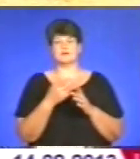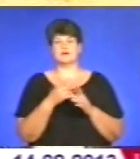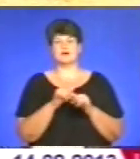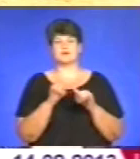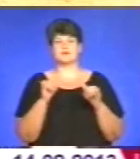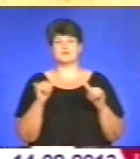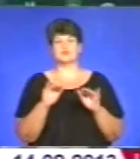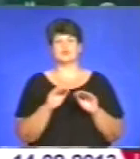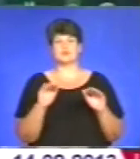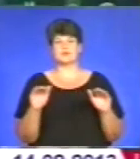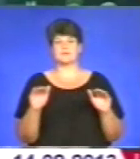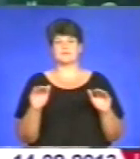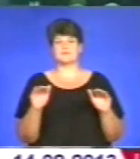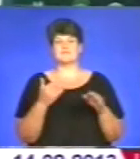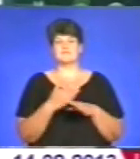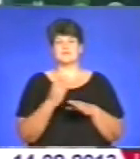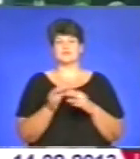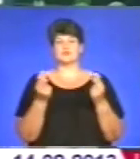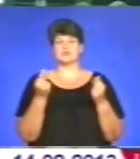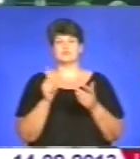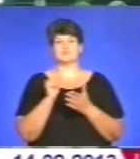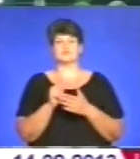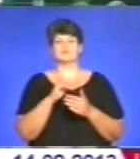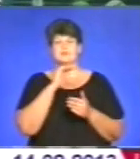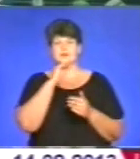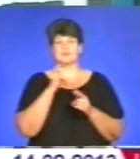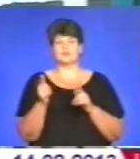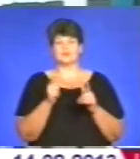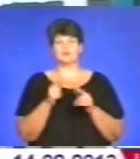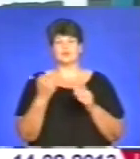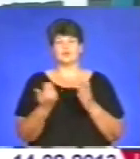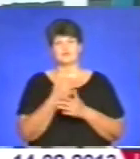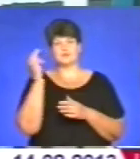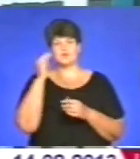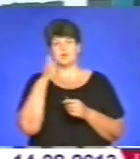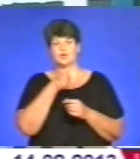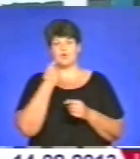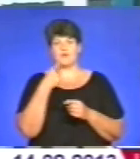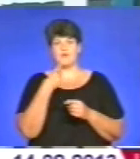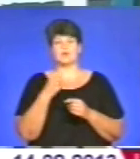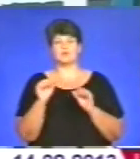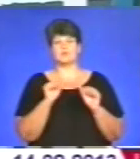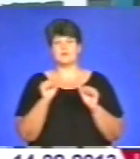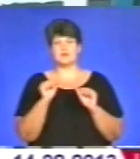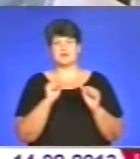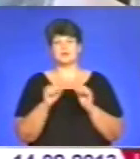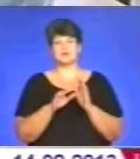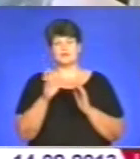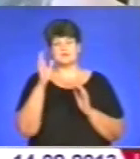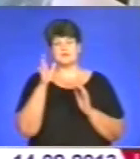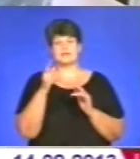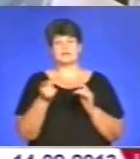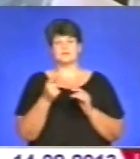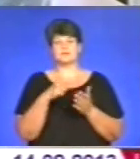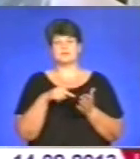дітей. Виділених коштів має вистачити на підготовку до нового навчального року, запевняє начальник управління освіти Тернопільської міської